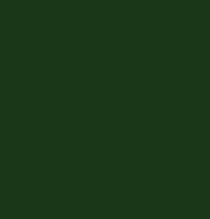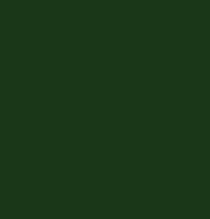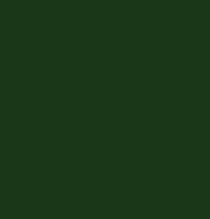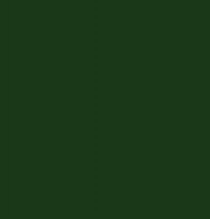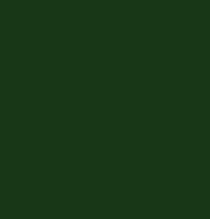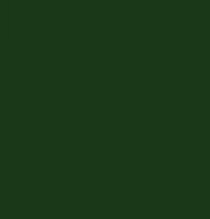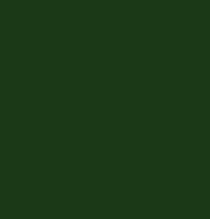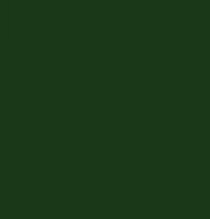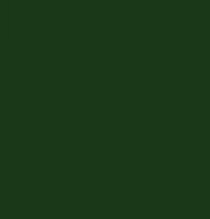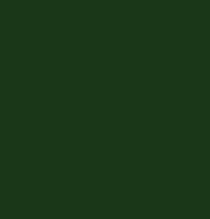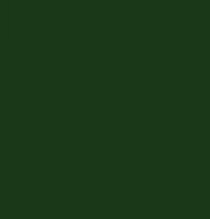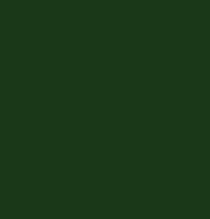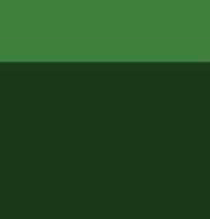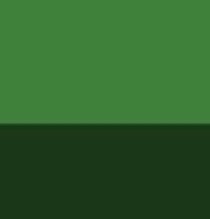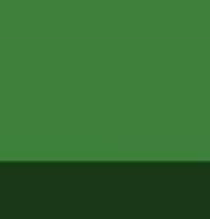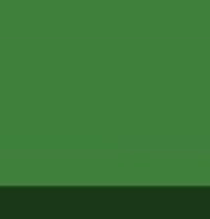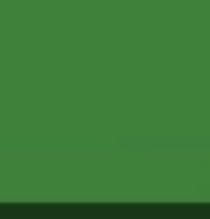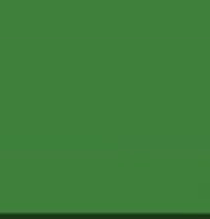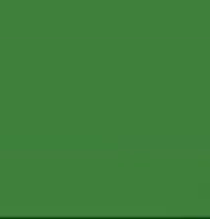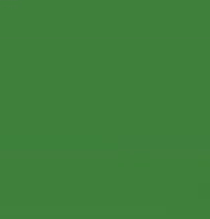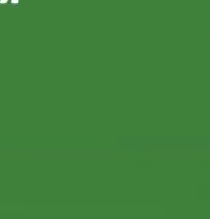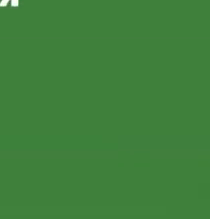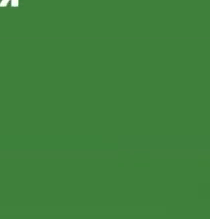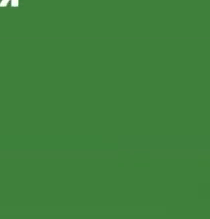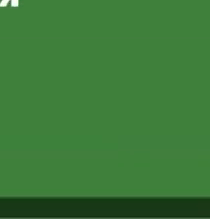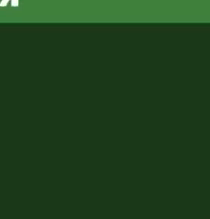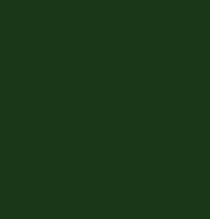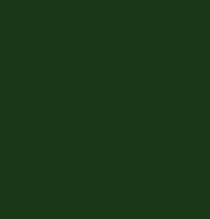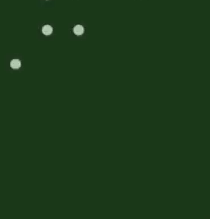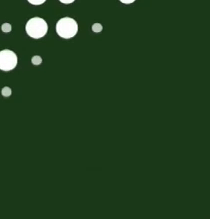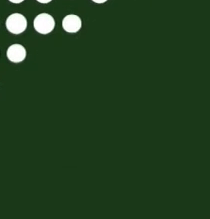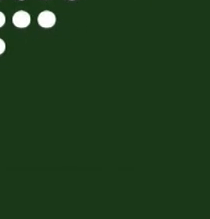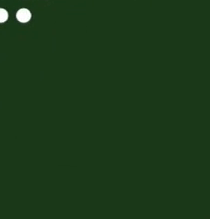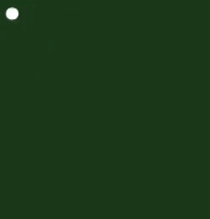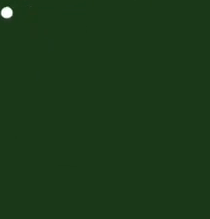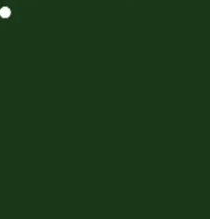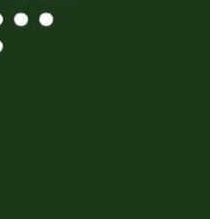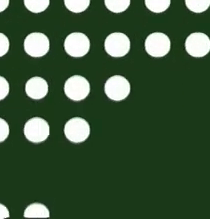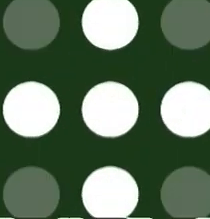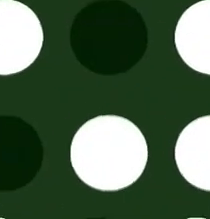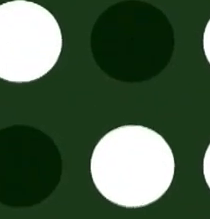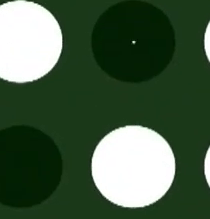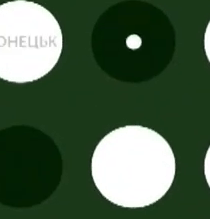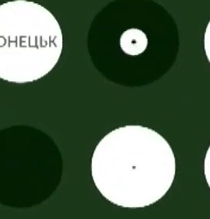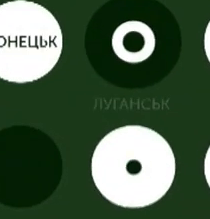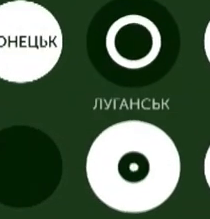Наразі всі новини на Суспільному.